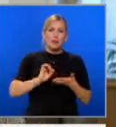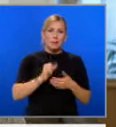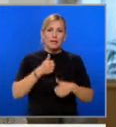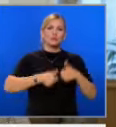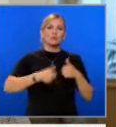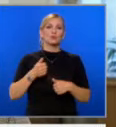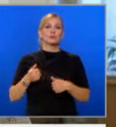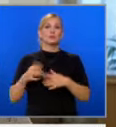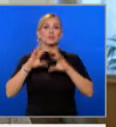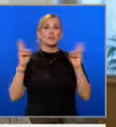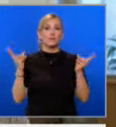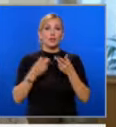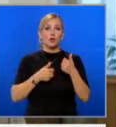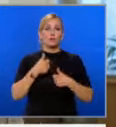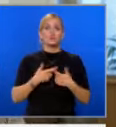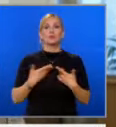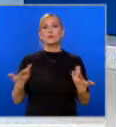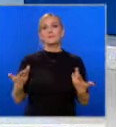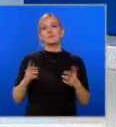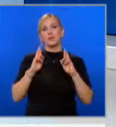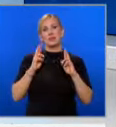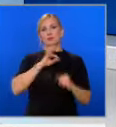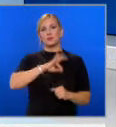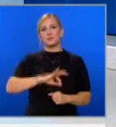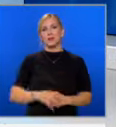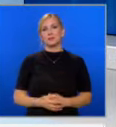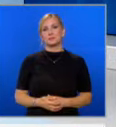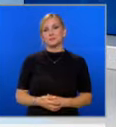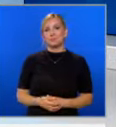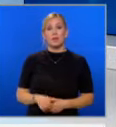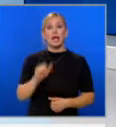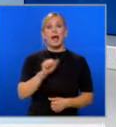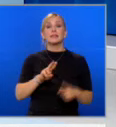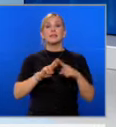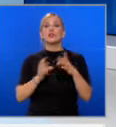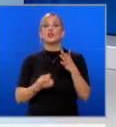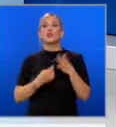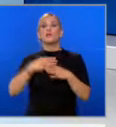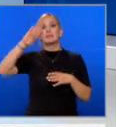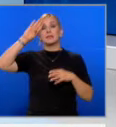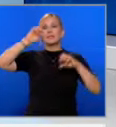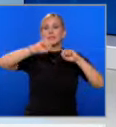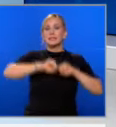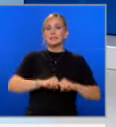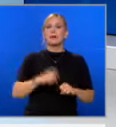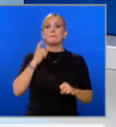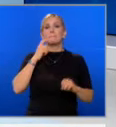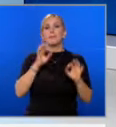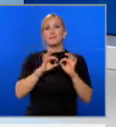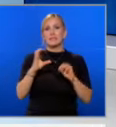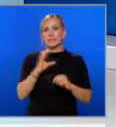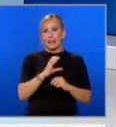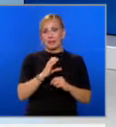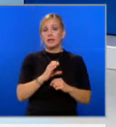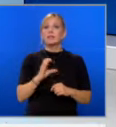Надявам се да повторя успеха и в Лос-Анджелис. Андрей Петров е новият изпълнителен директор на БФС. Станислав